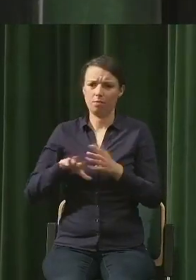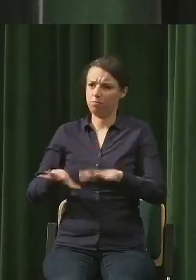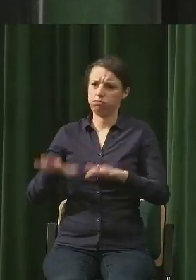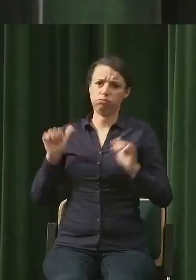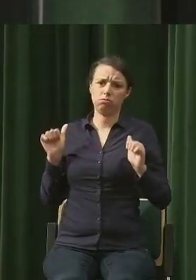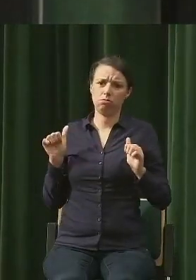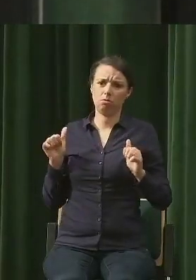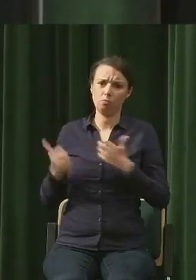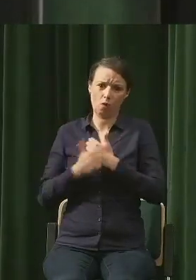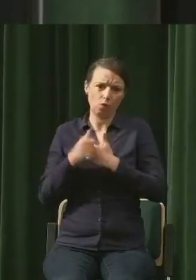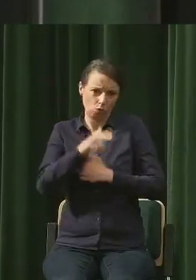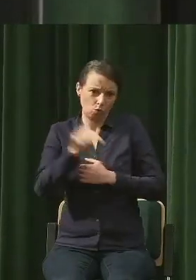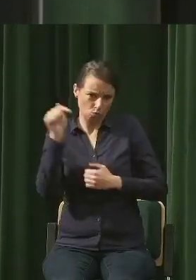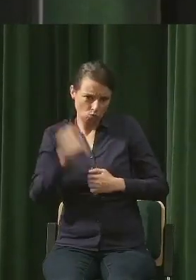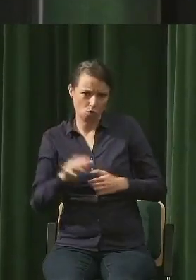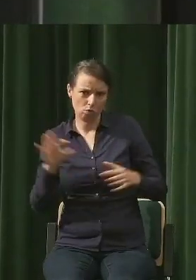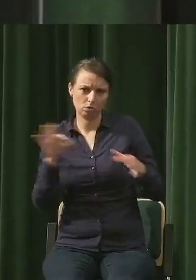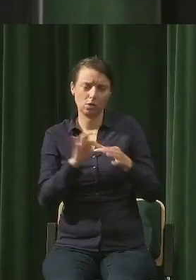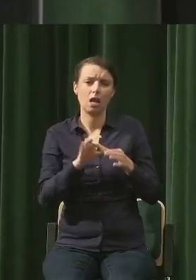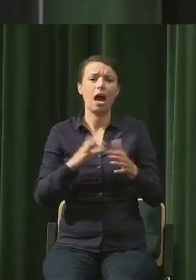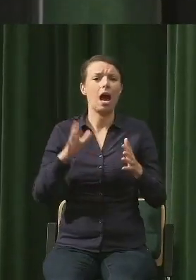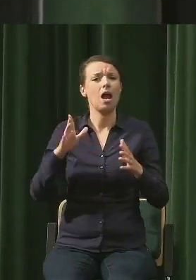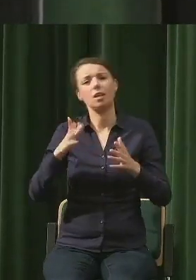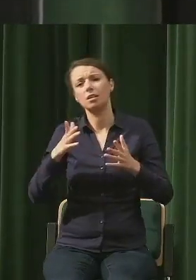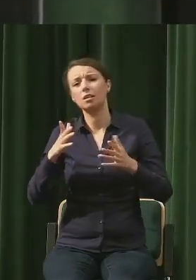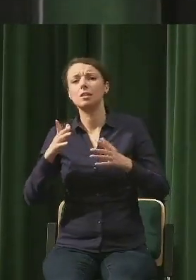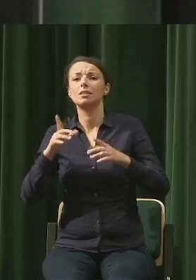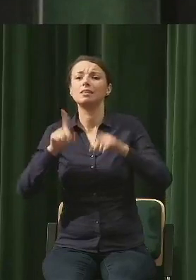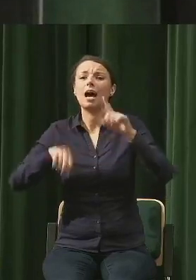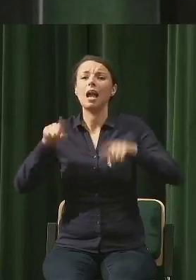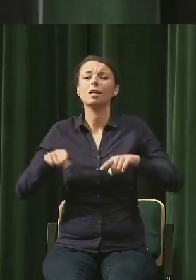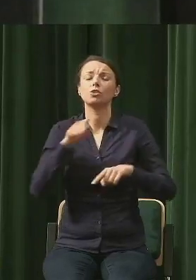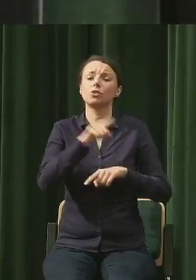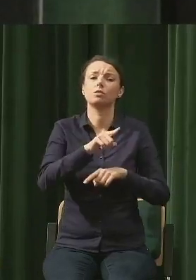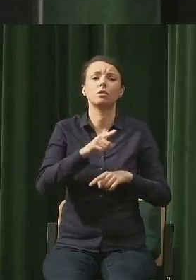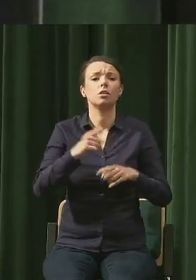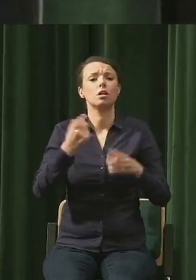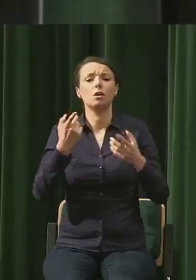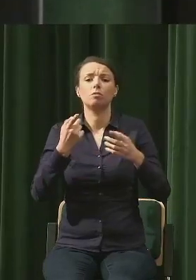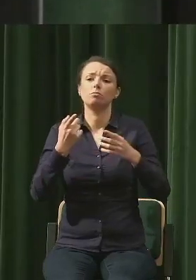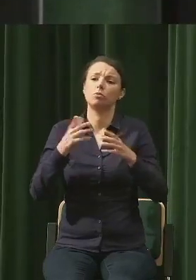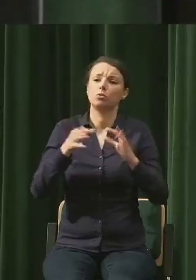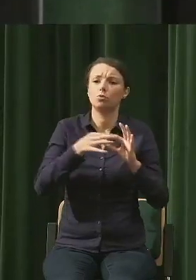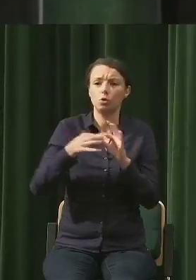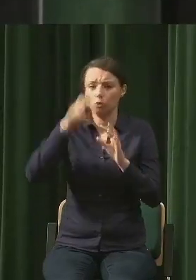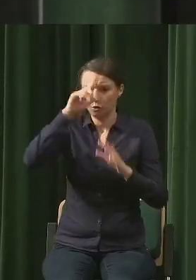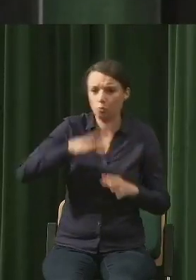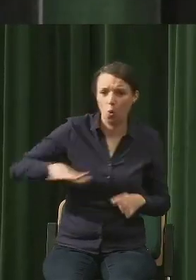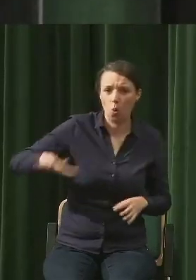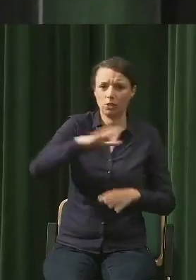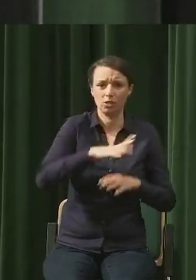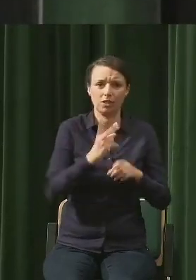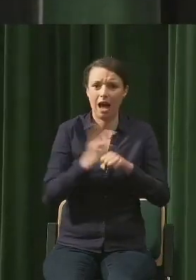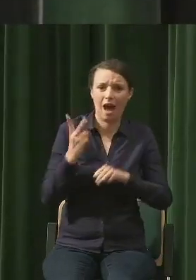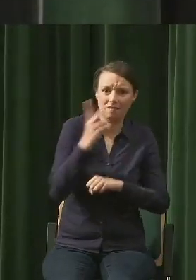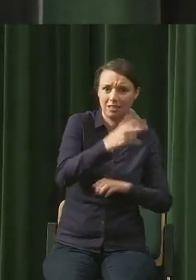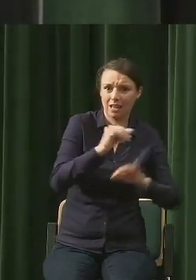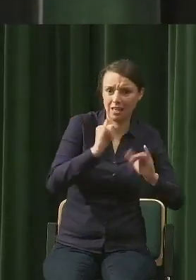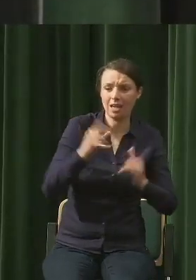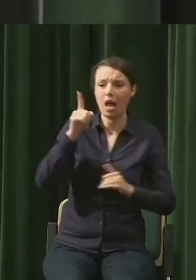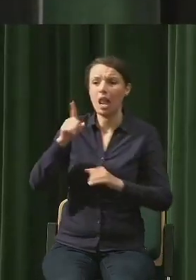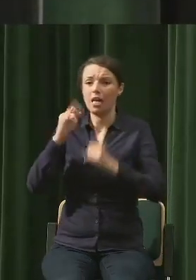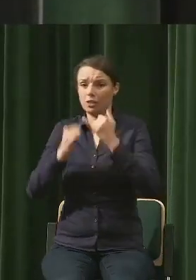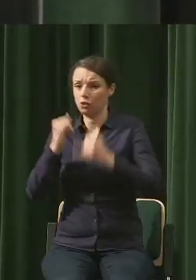zaawansowana, prospołeczna, bo to jest tylko pytanie, jak my tę wzbogacamy funkcję, która funkcję celu. Jeśli wierzymy w racjonalność